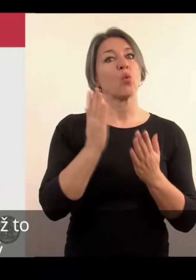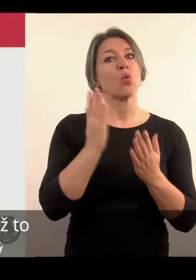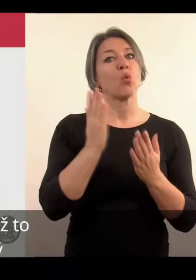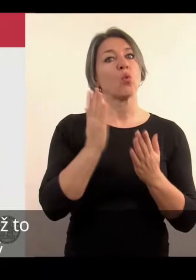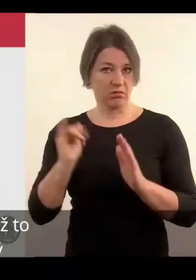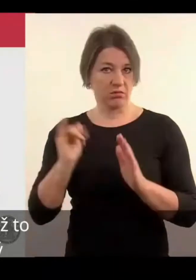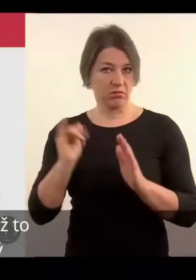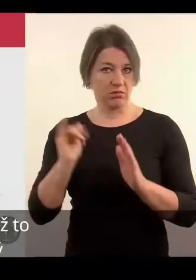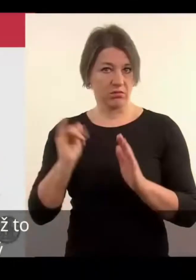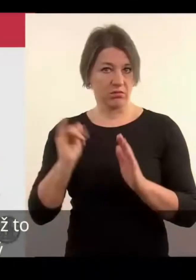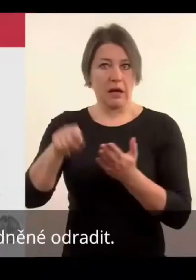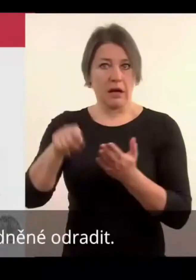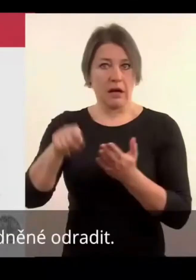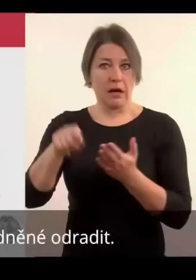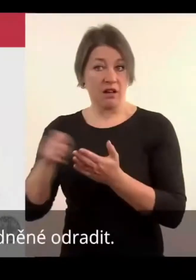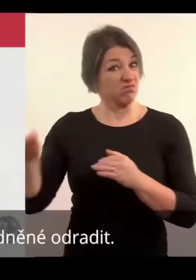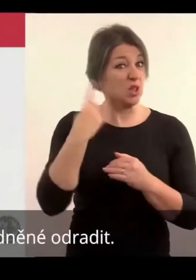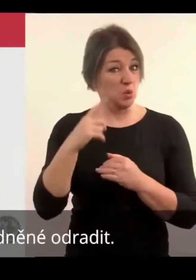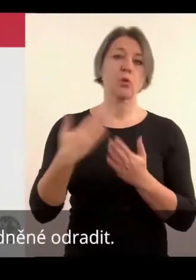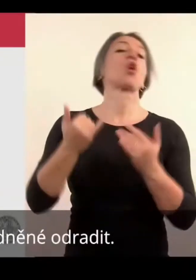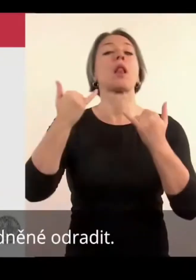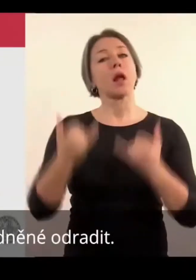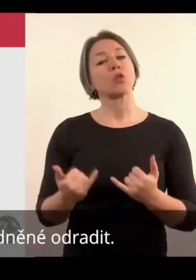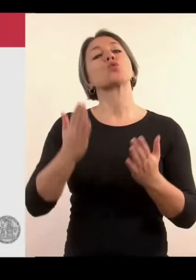odradit.